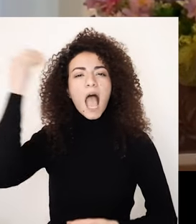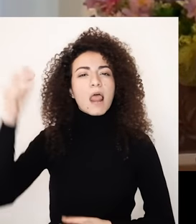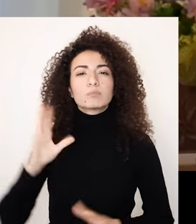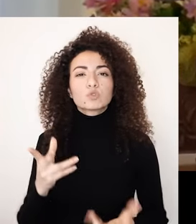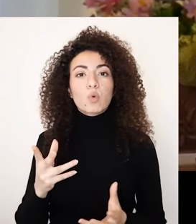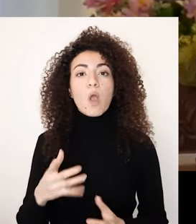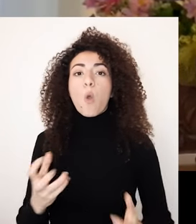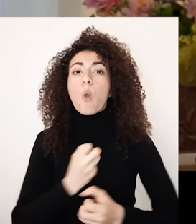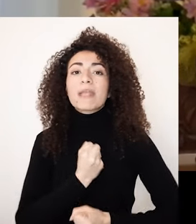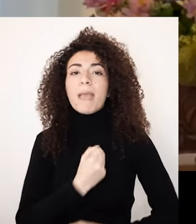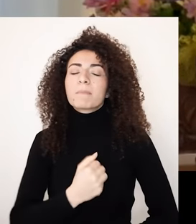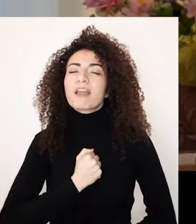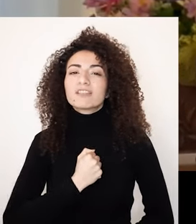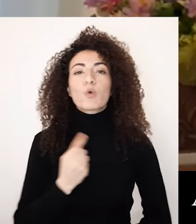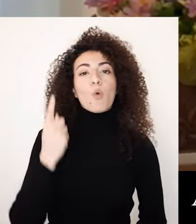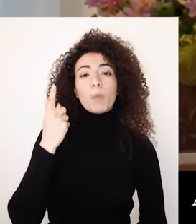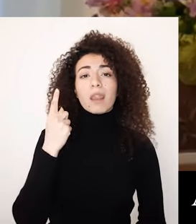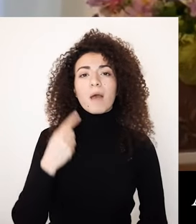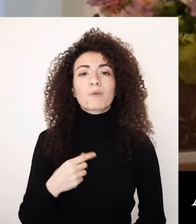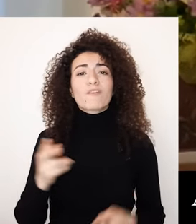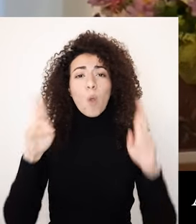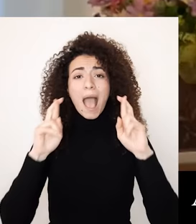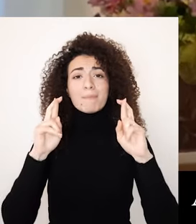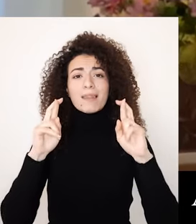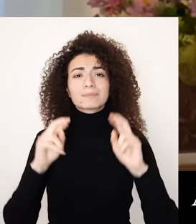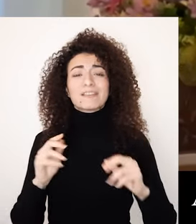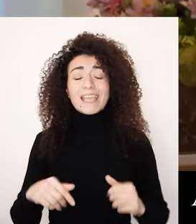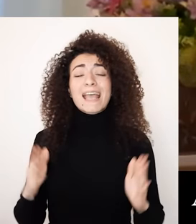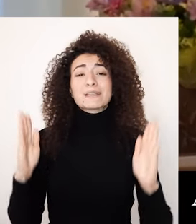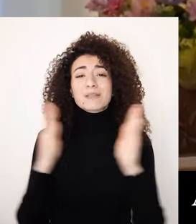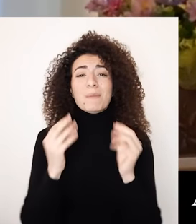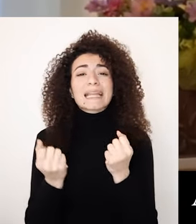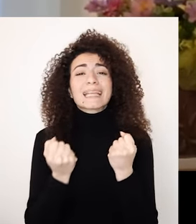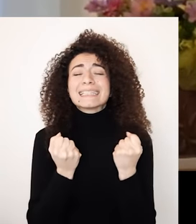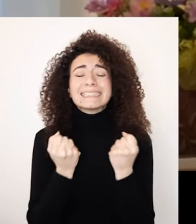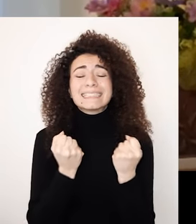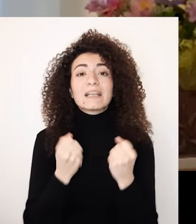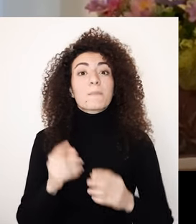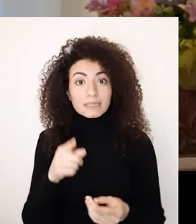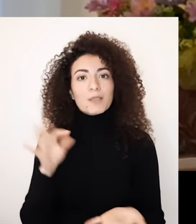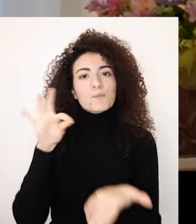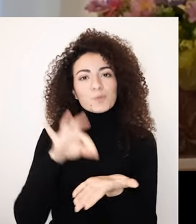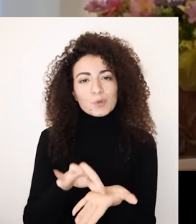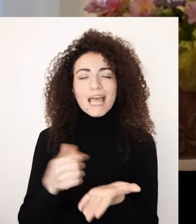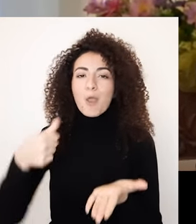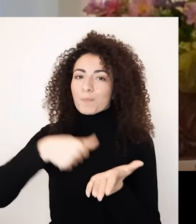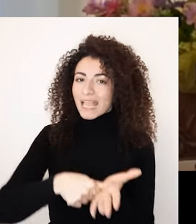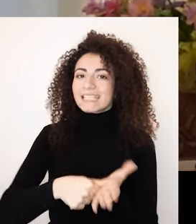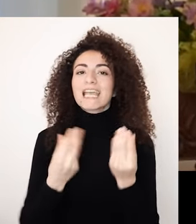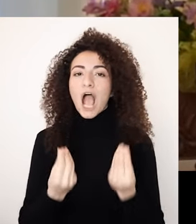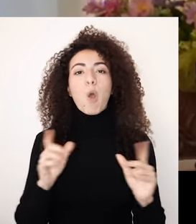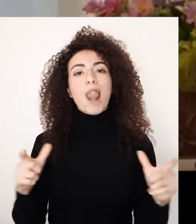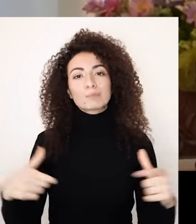قوية إيمانك بحالك وبالله والأمل إنه لو شو ما كانت الصعوبات قوية رح توصل وتترك بصمة حلوة